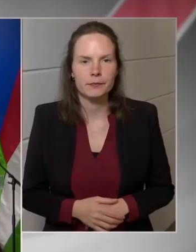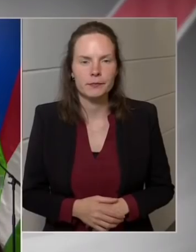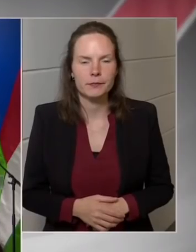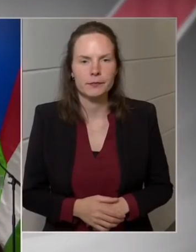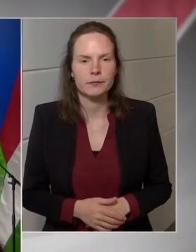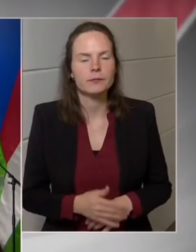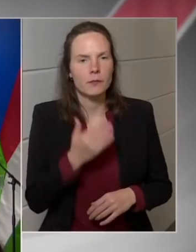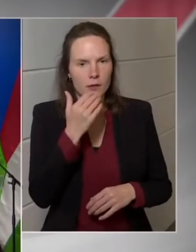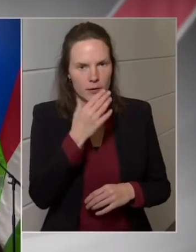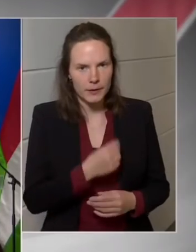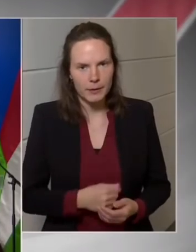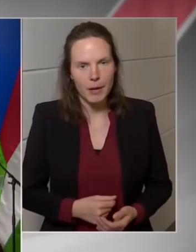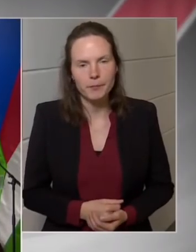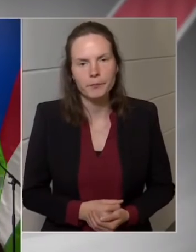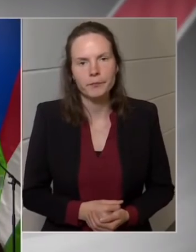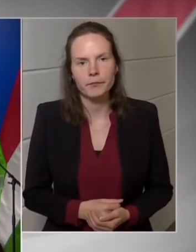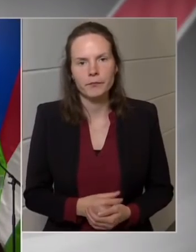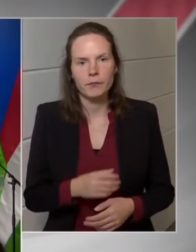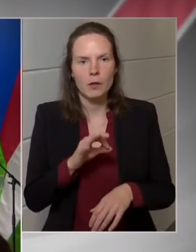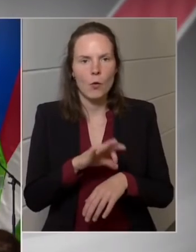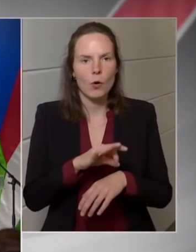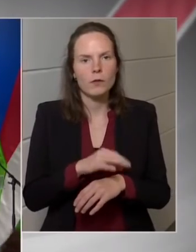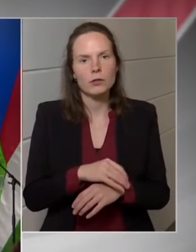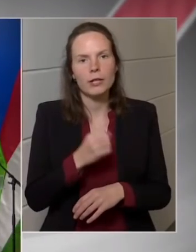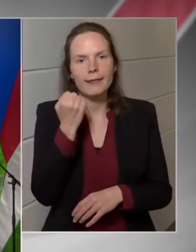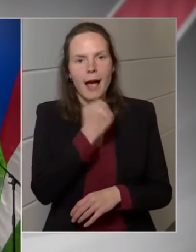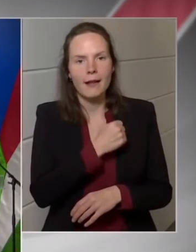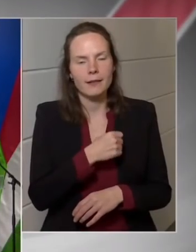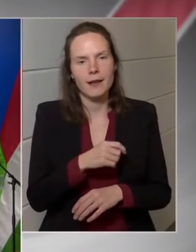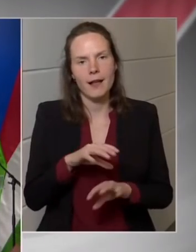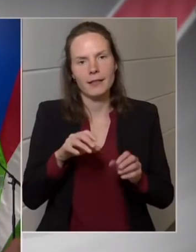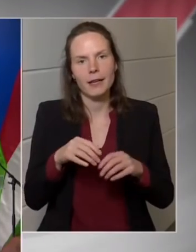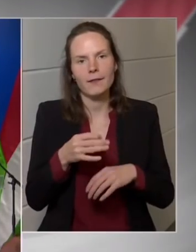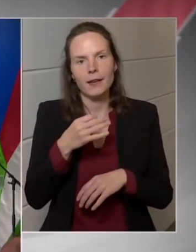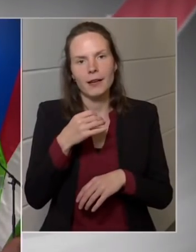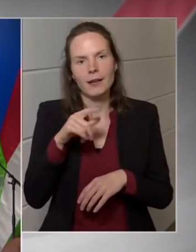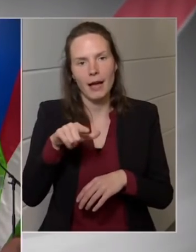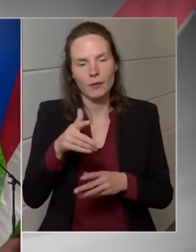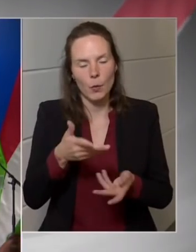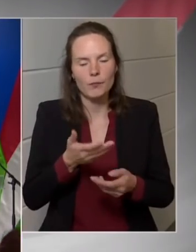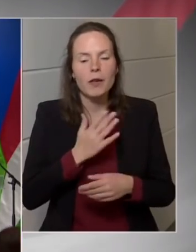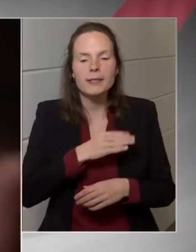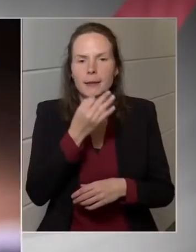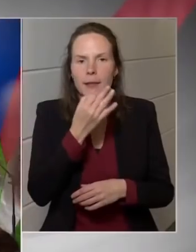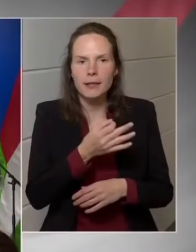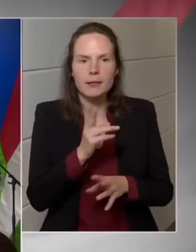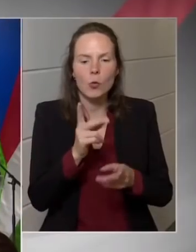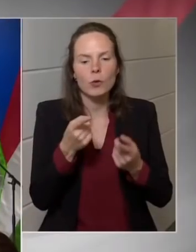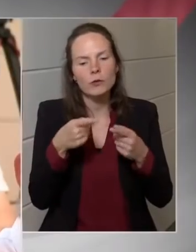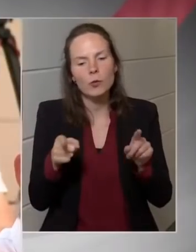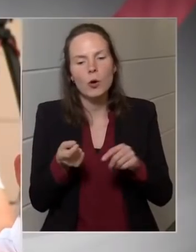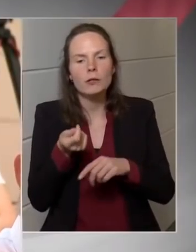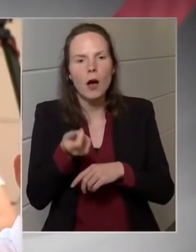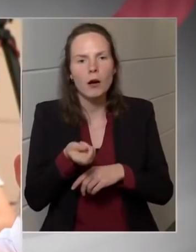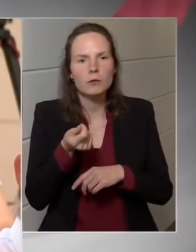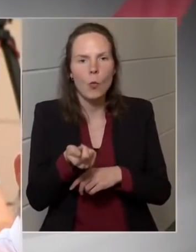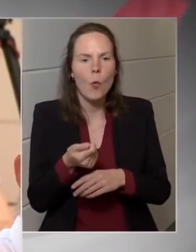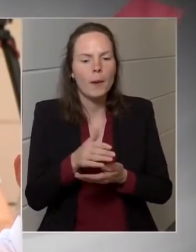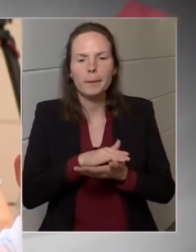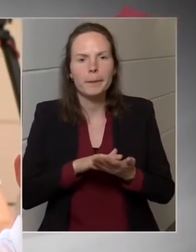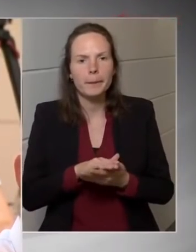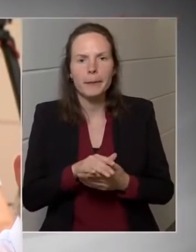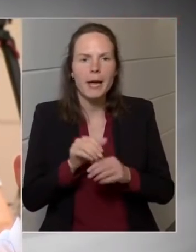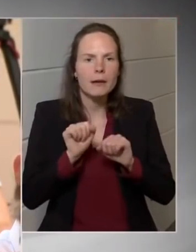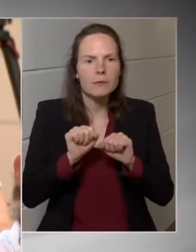Köszönöm szépen. Hordósi Dánia, vagyok a TV2-től. Azt szeretném kérdezni, hogy a különadót milyen rendszerességgel kell majd a cégeknek